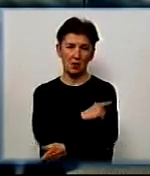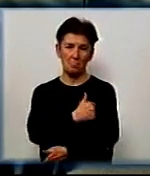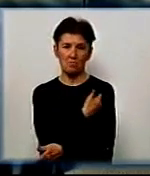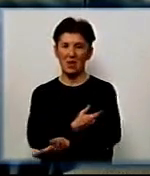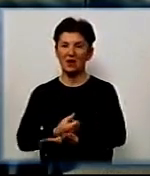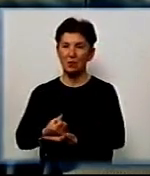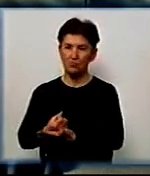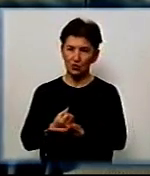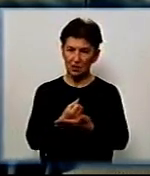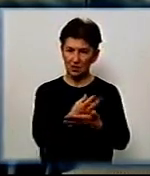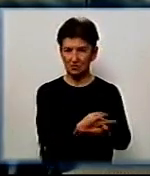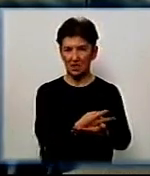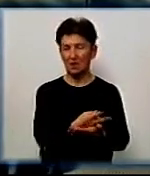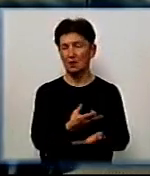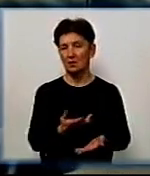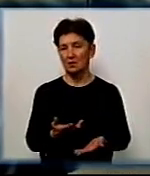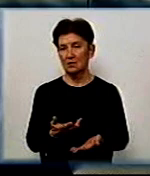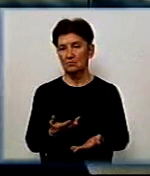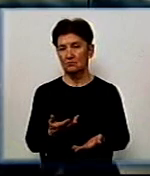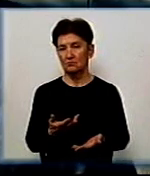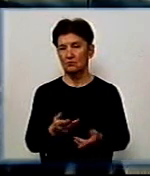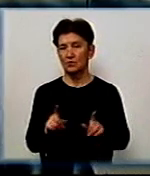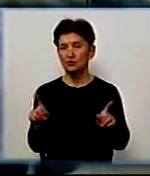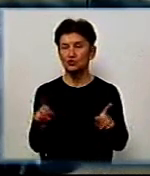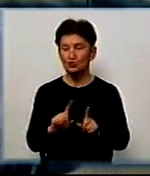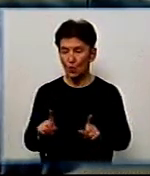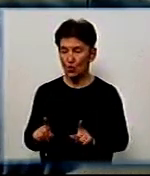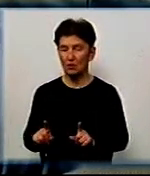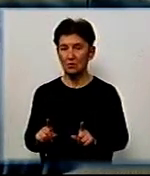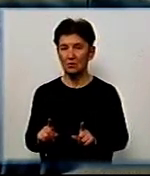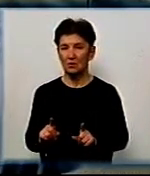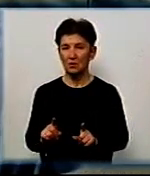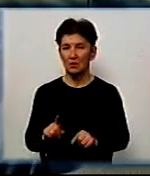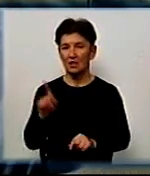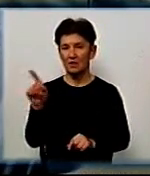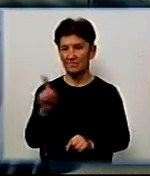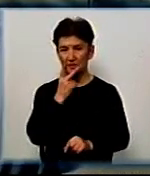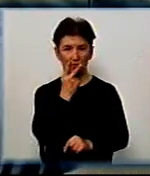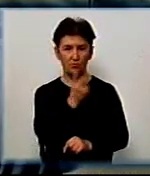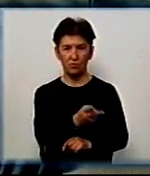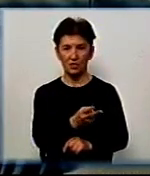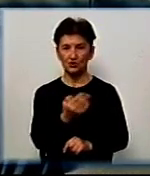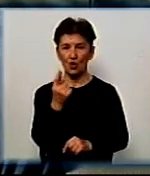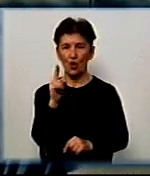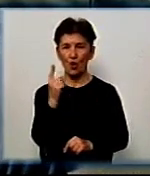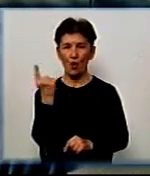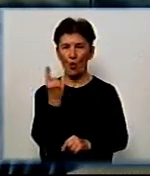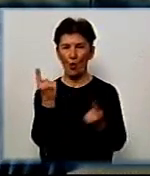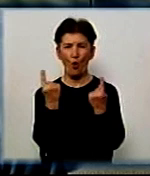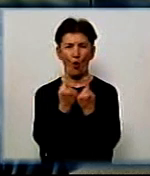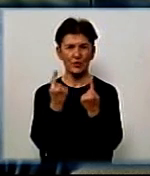і далі каже лікарня. Тобто, він бачив, як його однокласника,